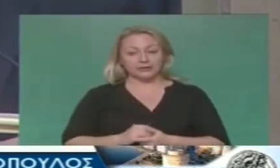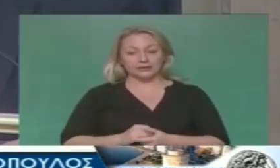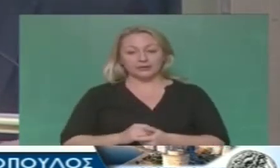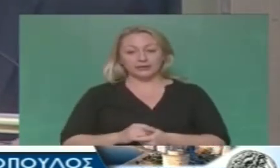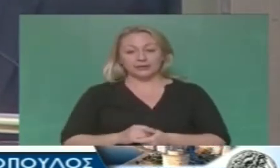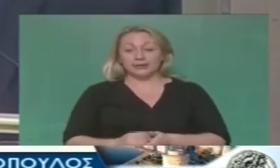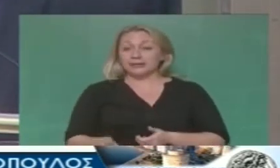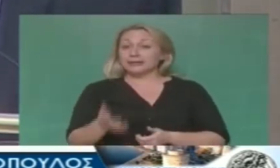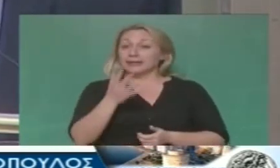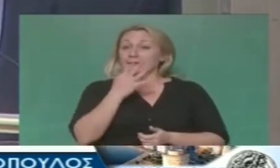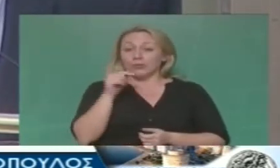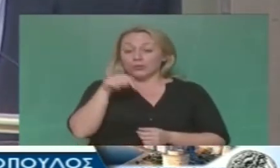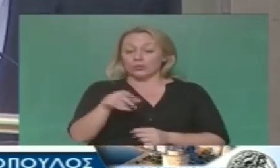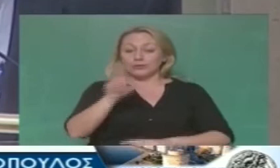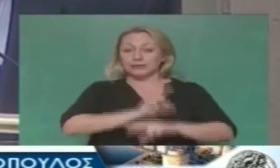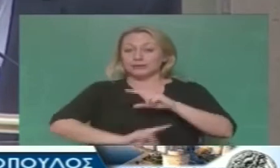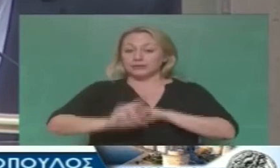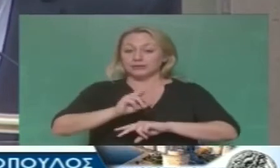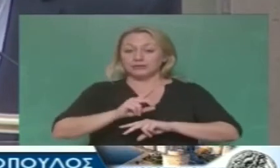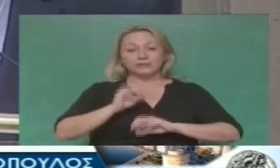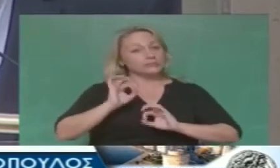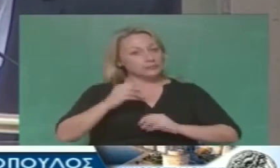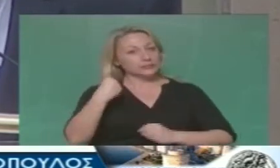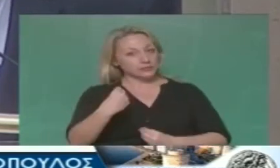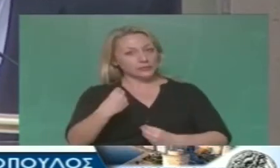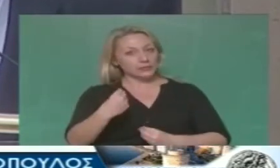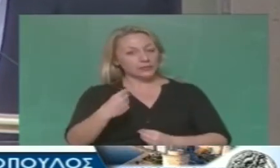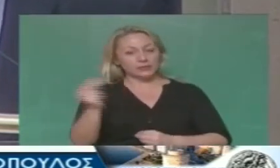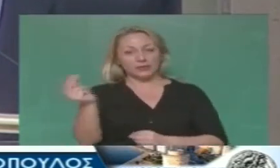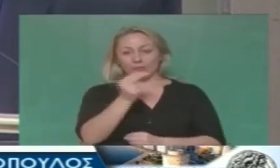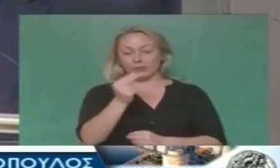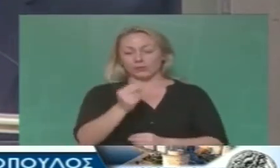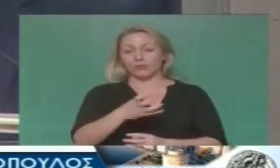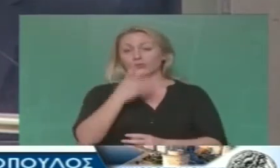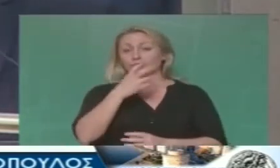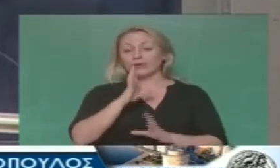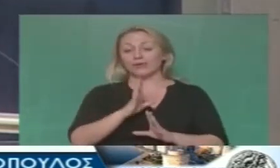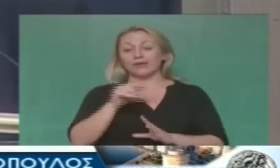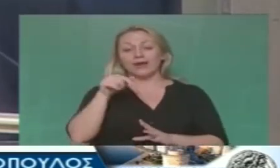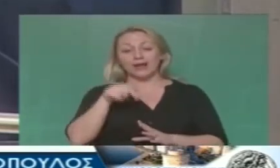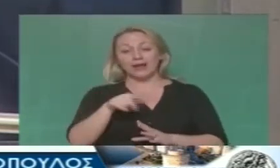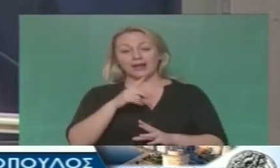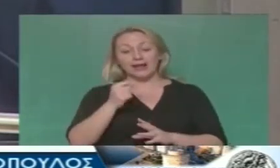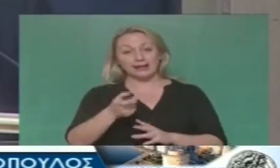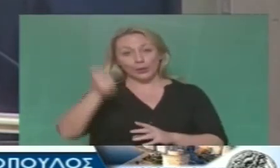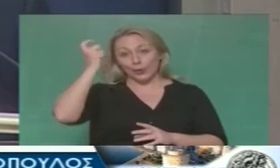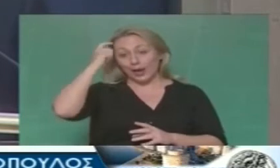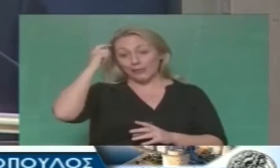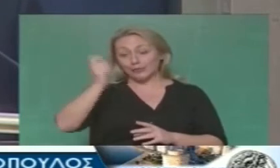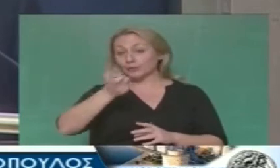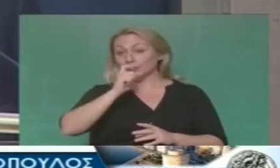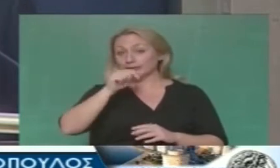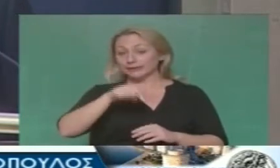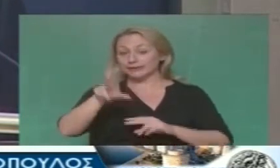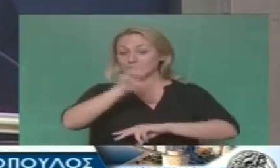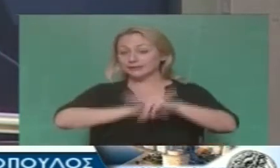Γιατί γίνεται τώρα η συζήτηση. Καλώς γίνεται. Είναι τεράστιο το ζήτημα. Αλλά επιτρέψε μας να έχουμε την πολιτική άποψη ότι